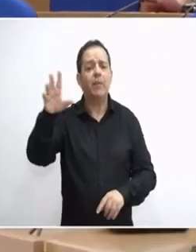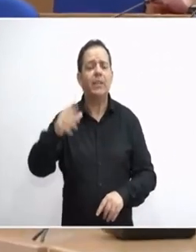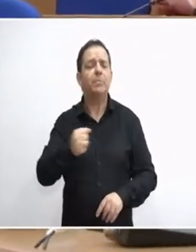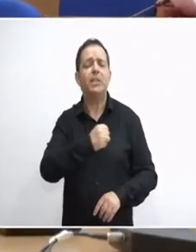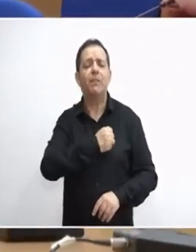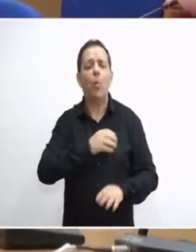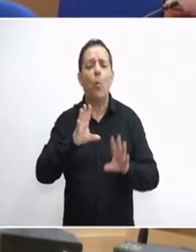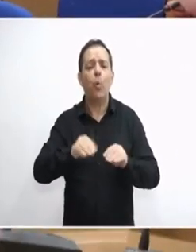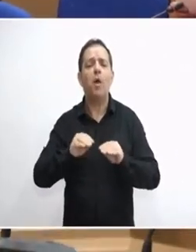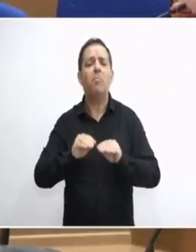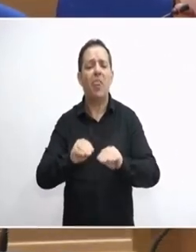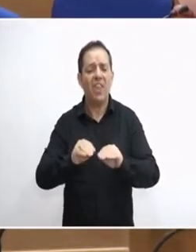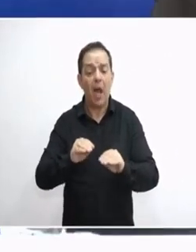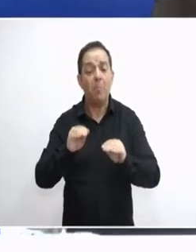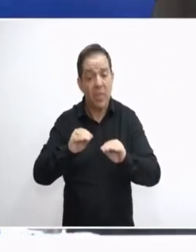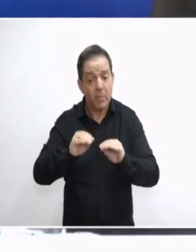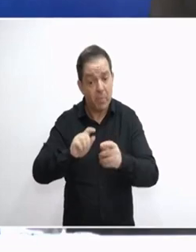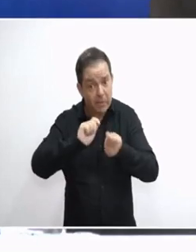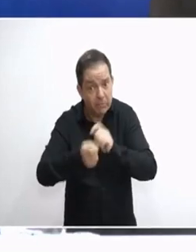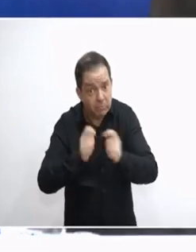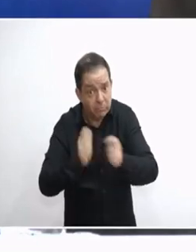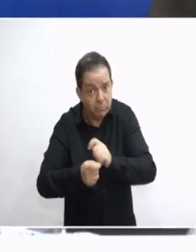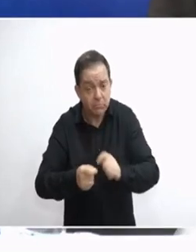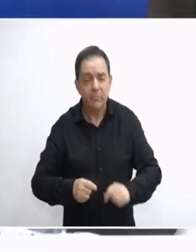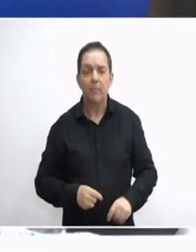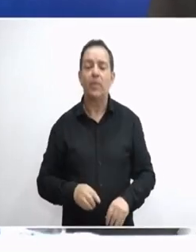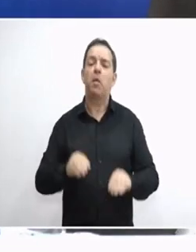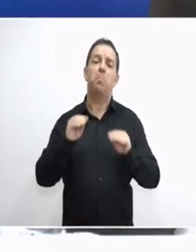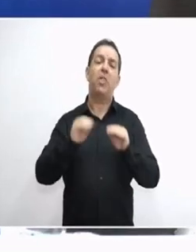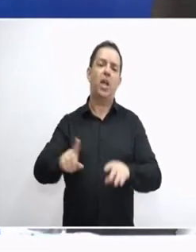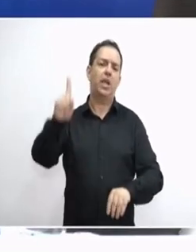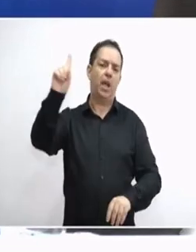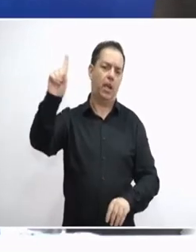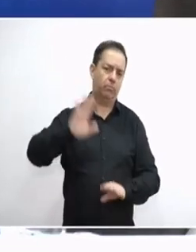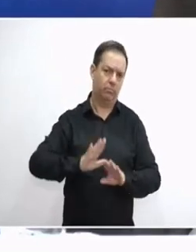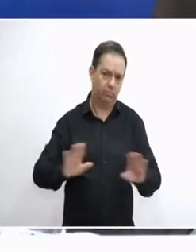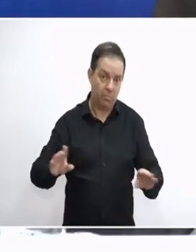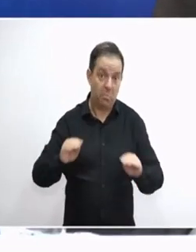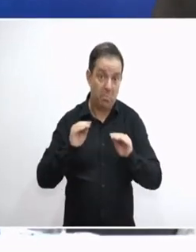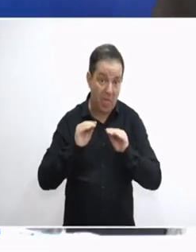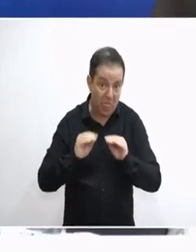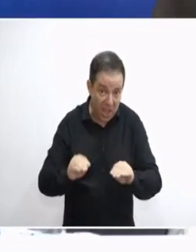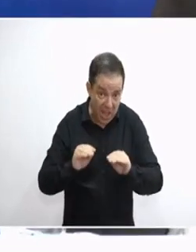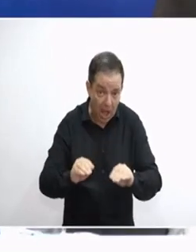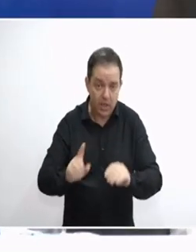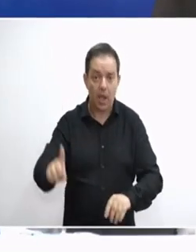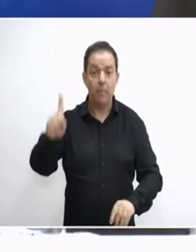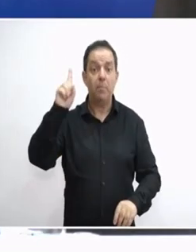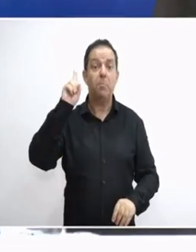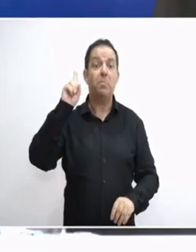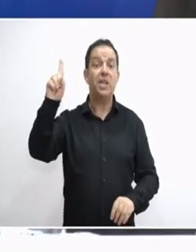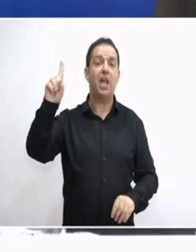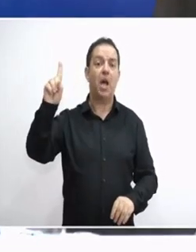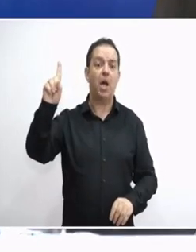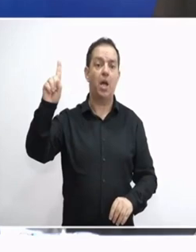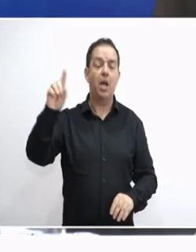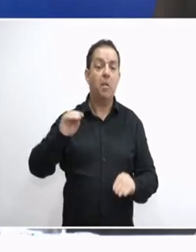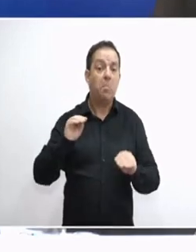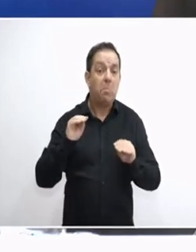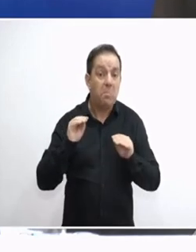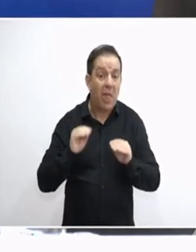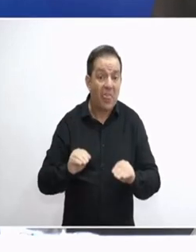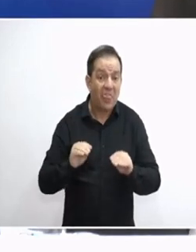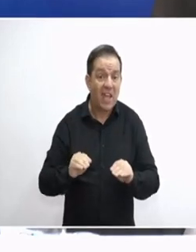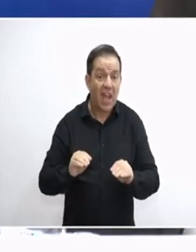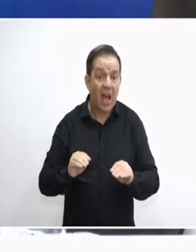παιδεία και αν απαιτείται επαναπροσδιορισμού. Η παιδεία είναι μία, όπως έχω πει. Η παιδεία είναι μία. Η παιδεία είναι